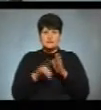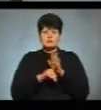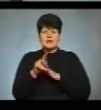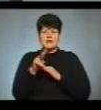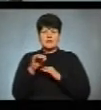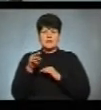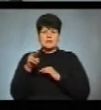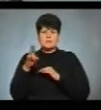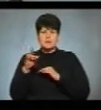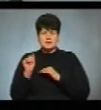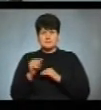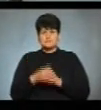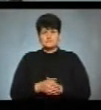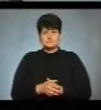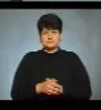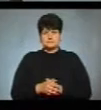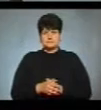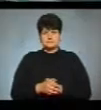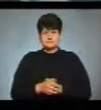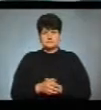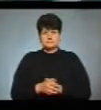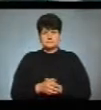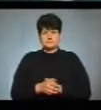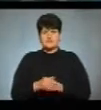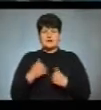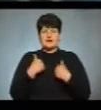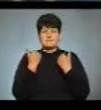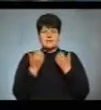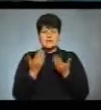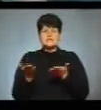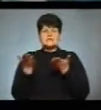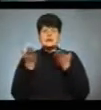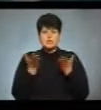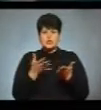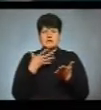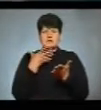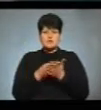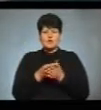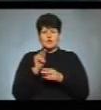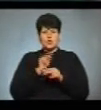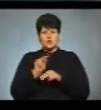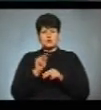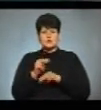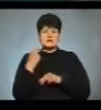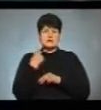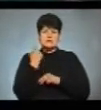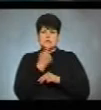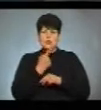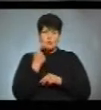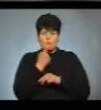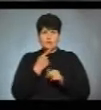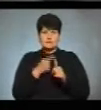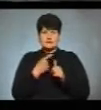в липні, розповів Тарас Малюжинський. Я вас запрошую на свої курси англійською мовою під назвою